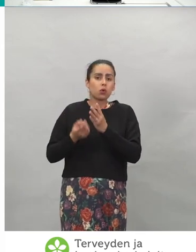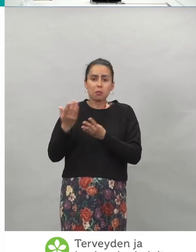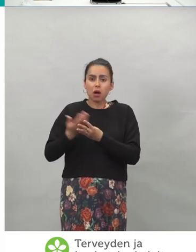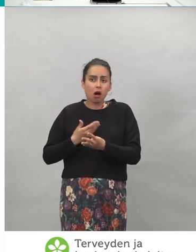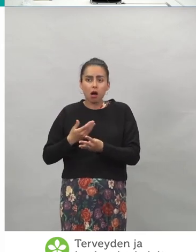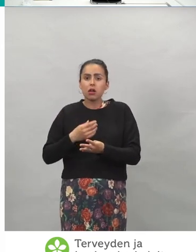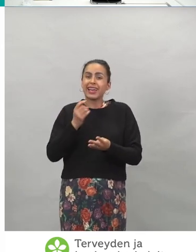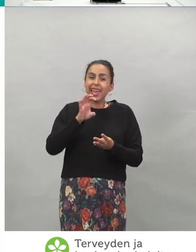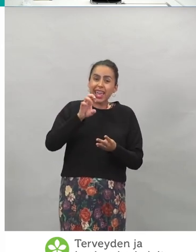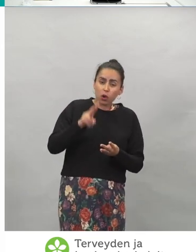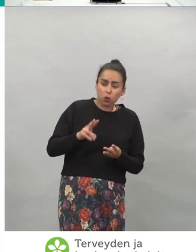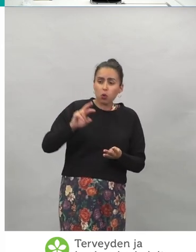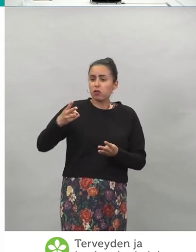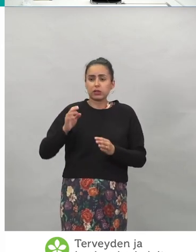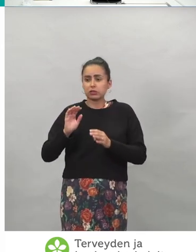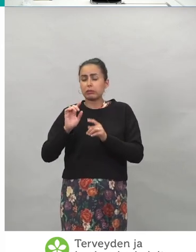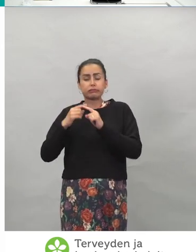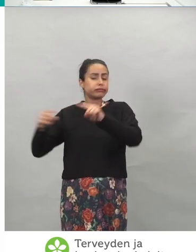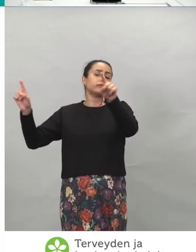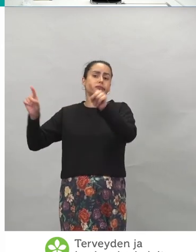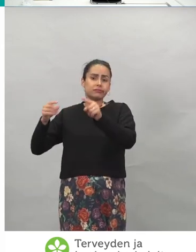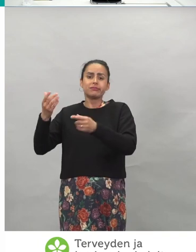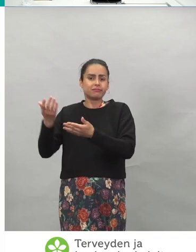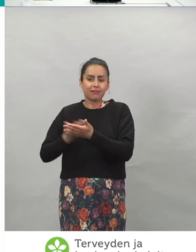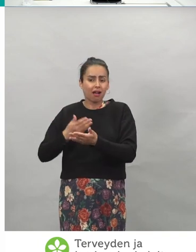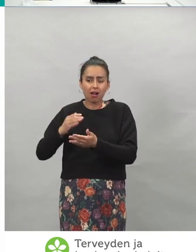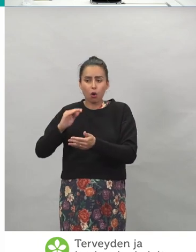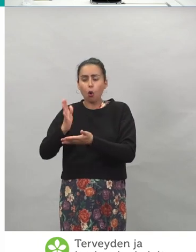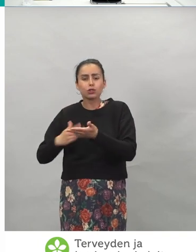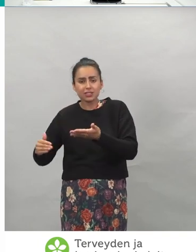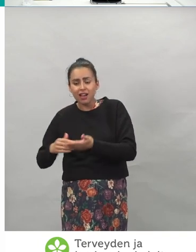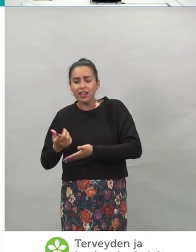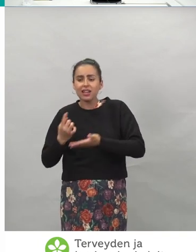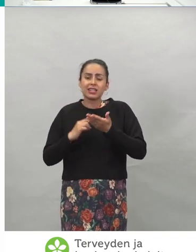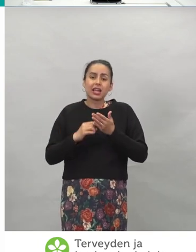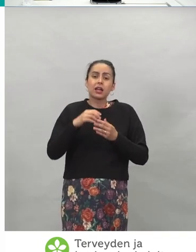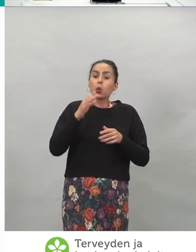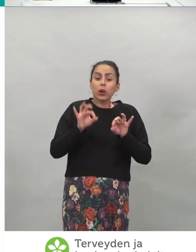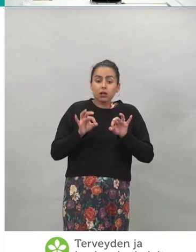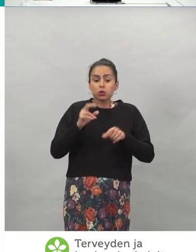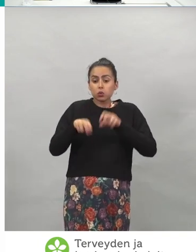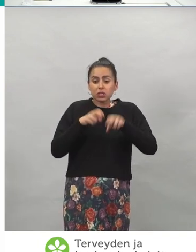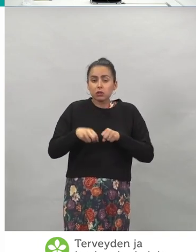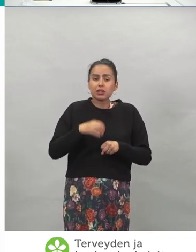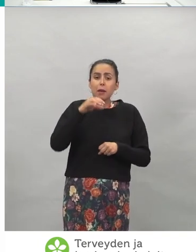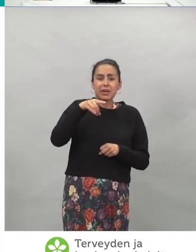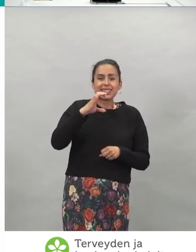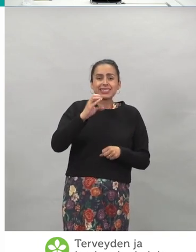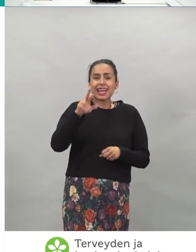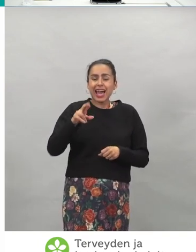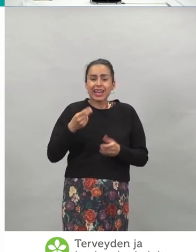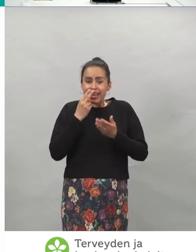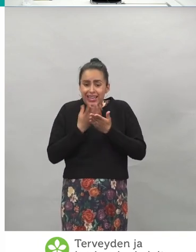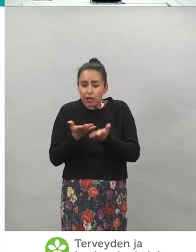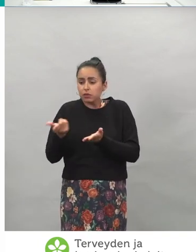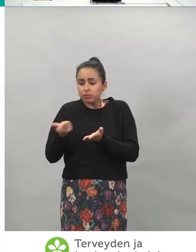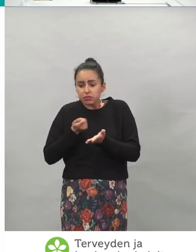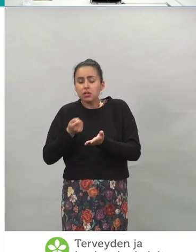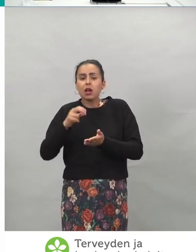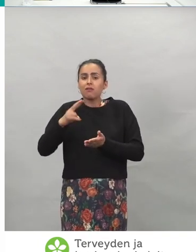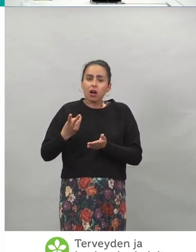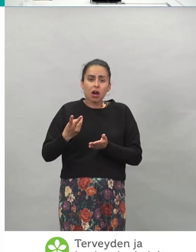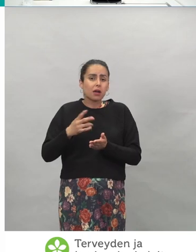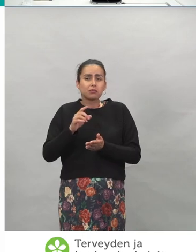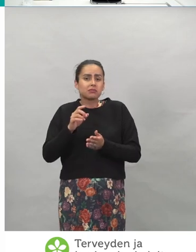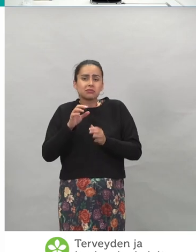toisella mantereella, millä tavalla on tutkittu, että onko se otettu PCR-näyte, vai onko se otettu vasta-ainennäytteitä, vai mitä on tehty, ja